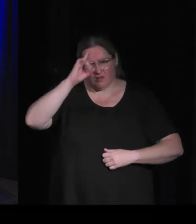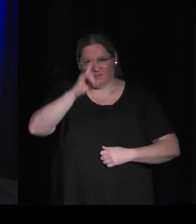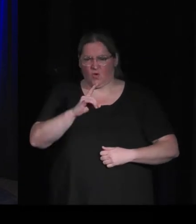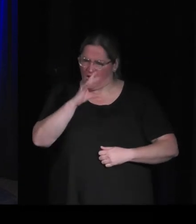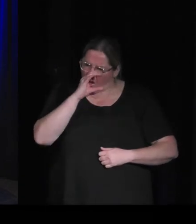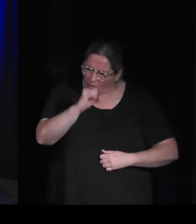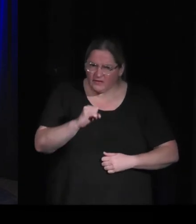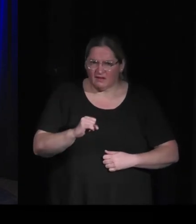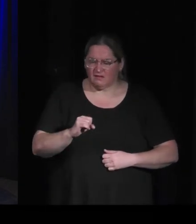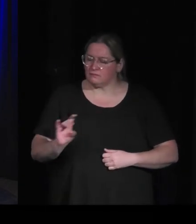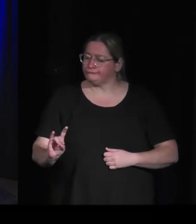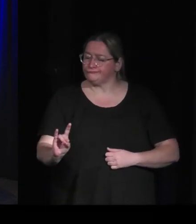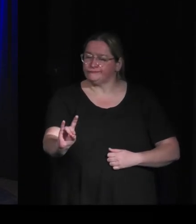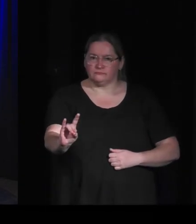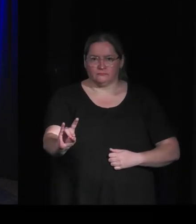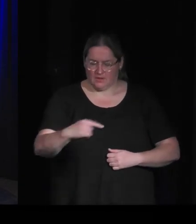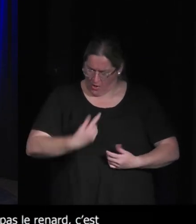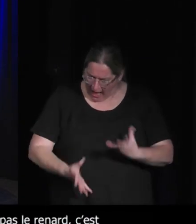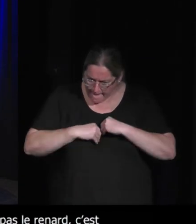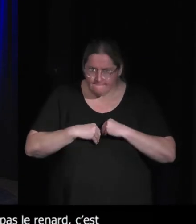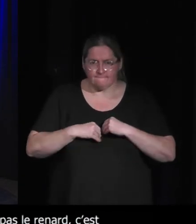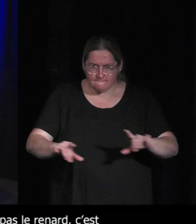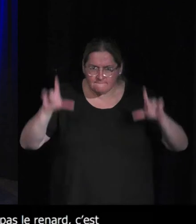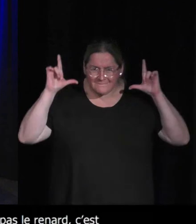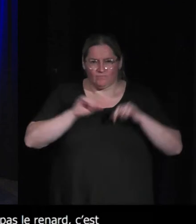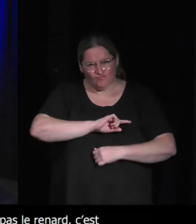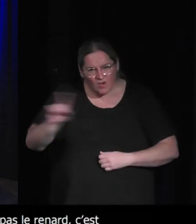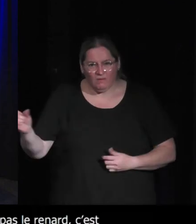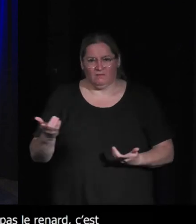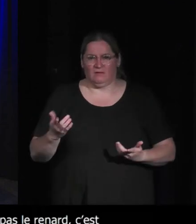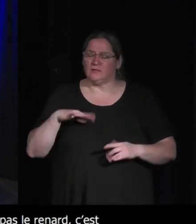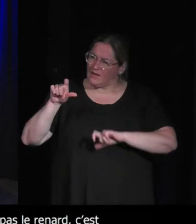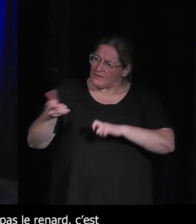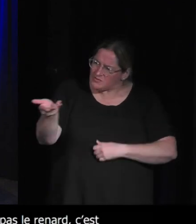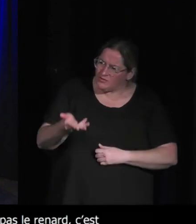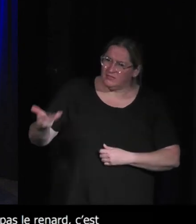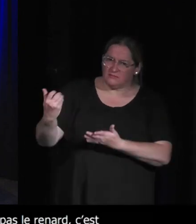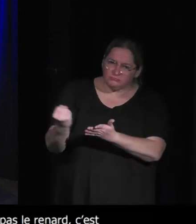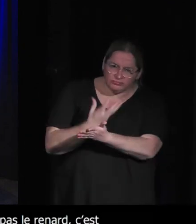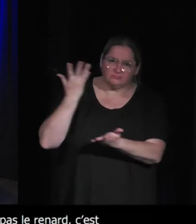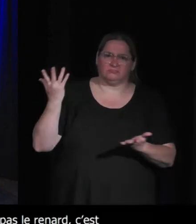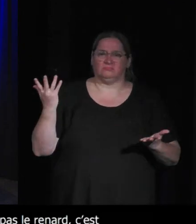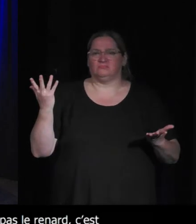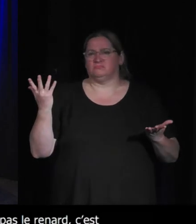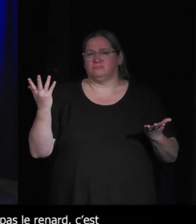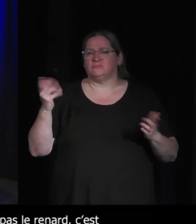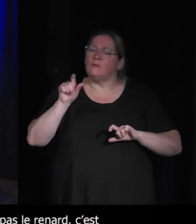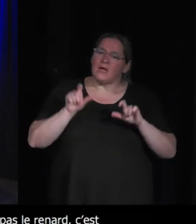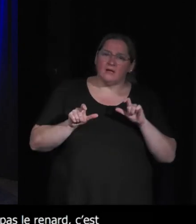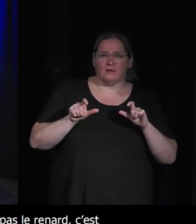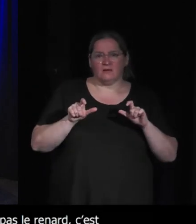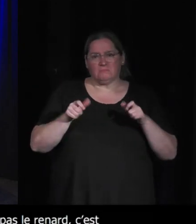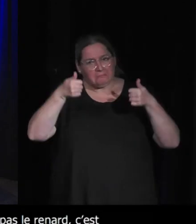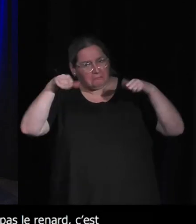est-ce que il y eu est-ce que vous avez des retours ou est-ce que vous avez des souvenirs comme ça après la sortie comment il a été